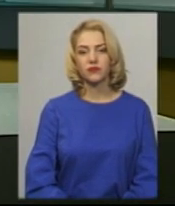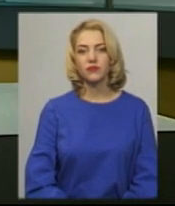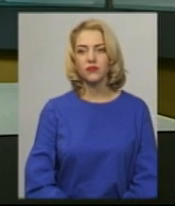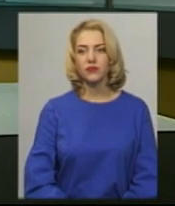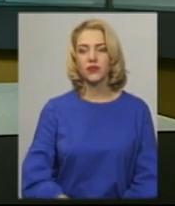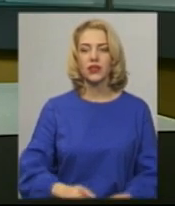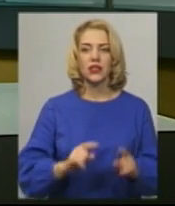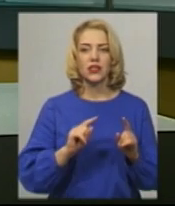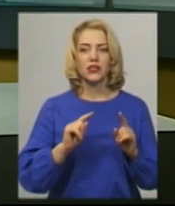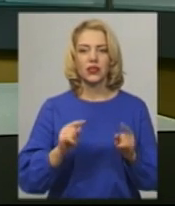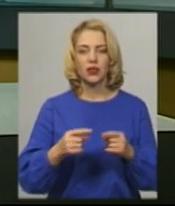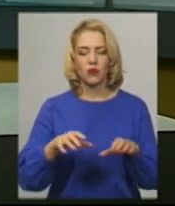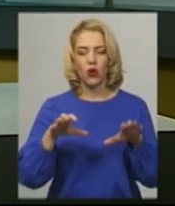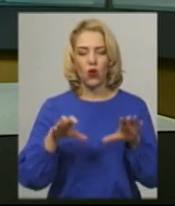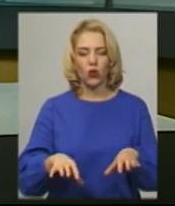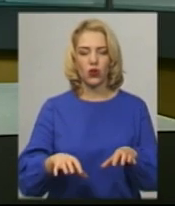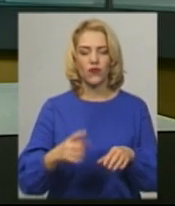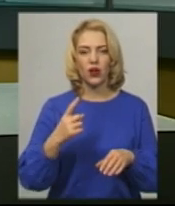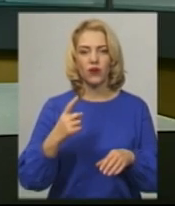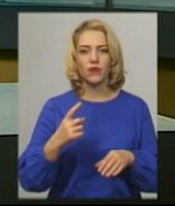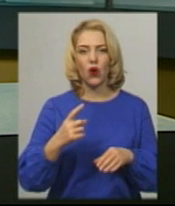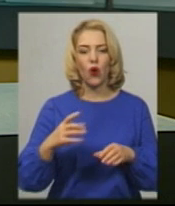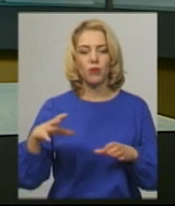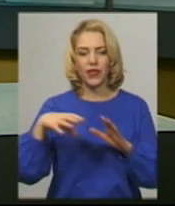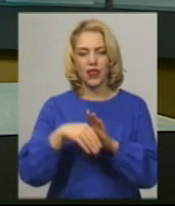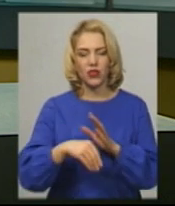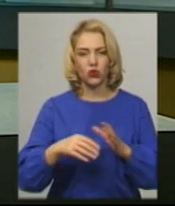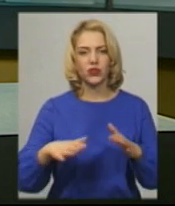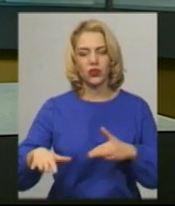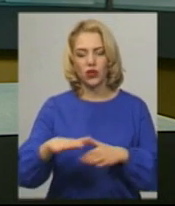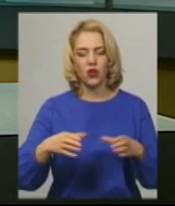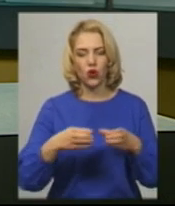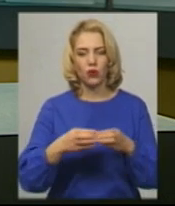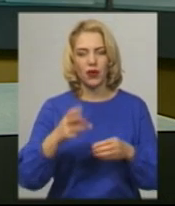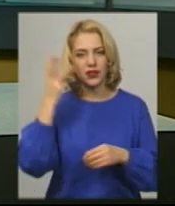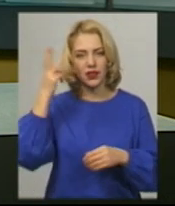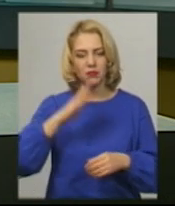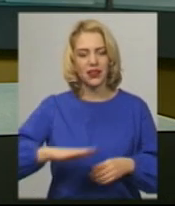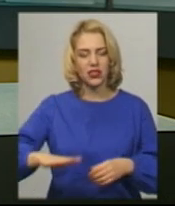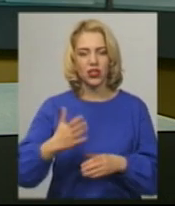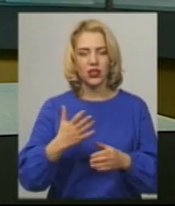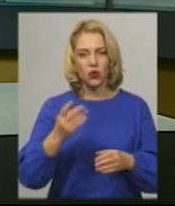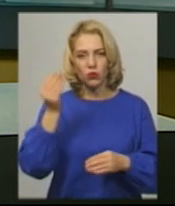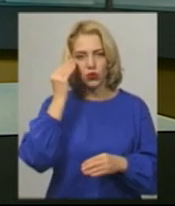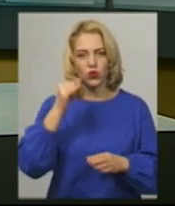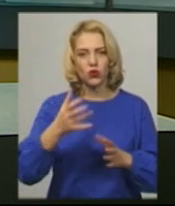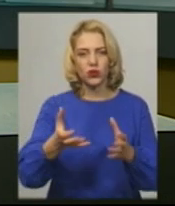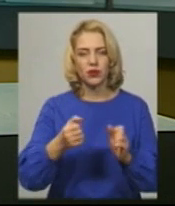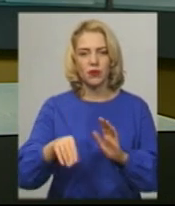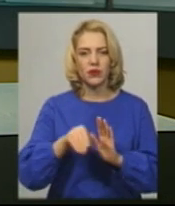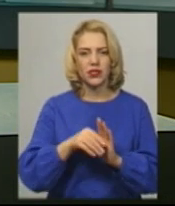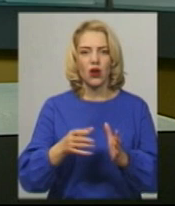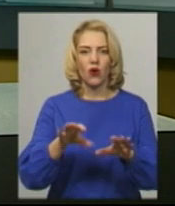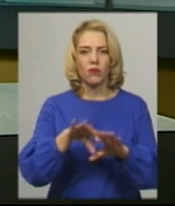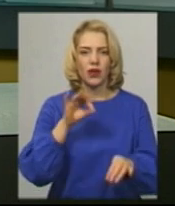Затримані голові однієї з об'єднаних територіальних громад Хмельниччини, яку підозрюють в отриманні неправомірної вигоди, обрали